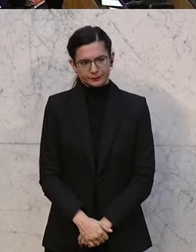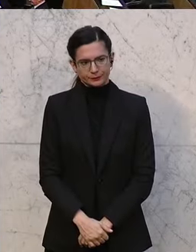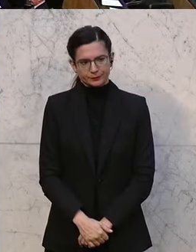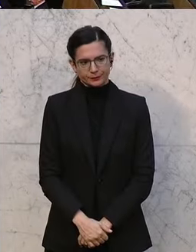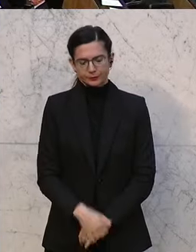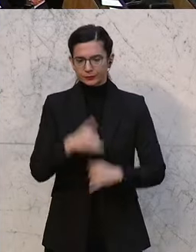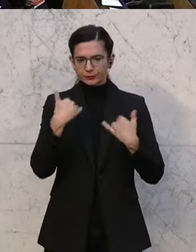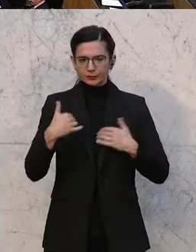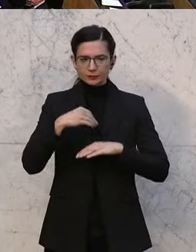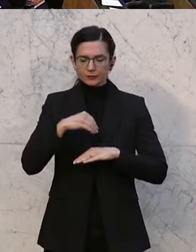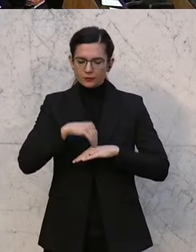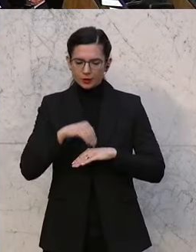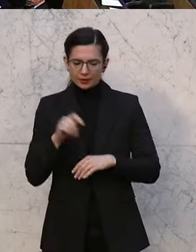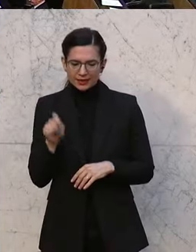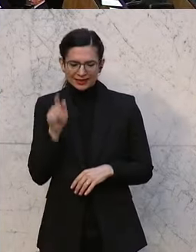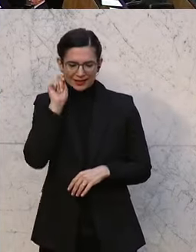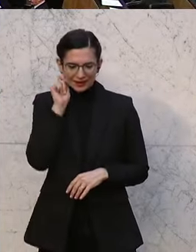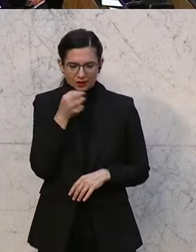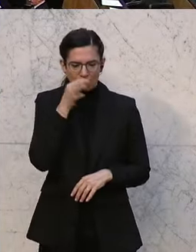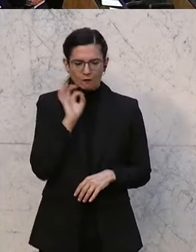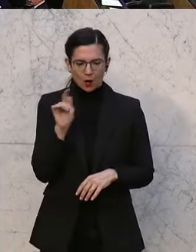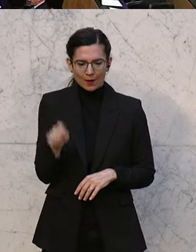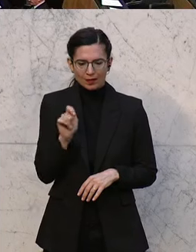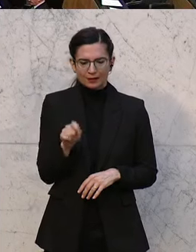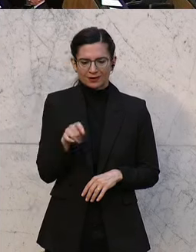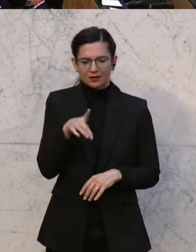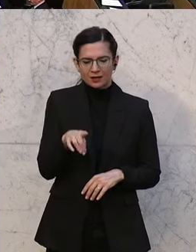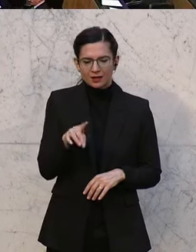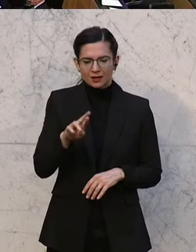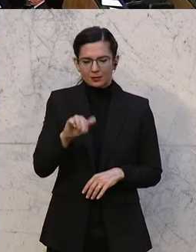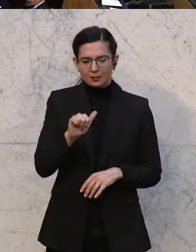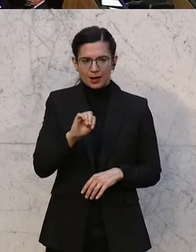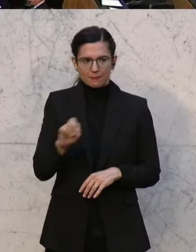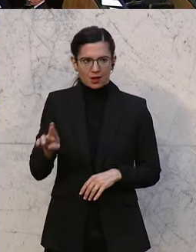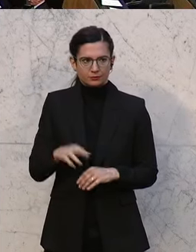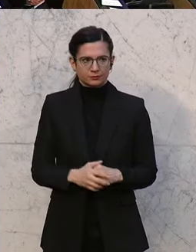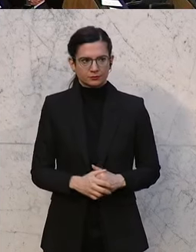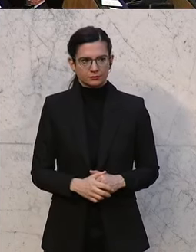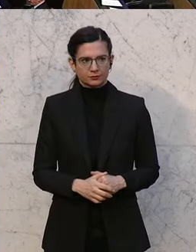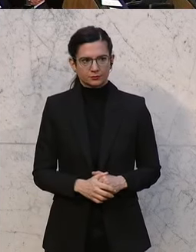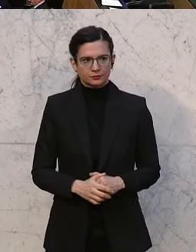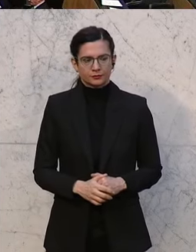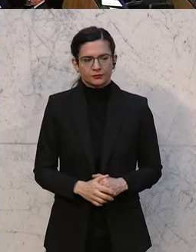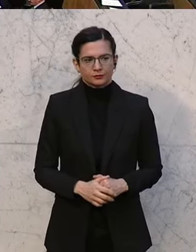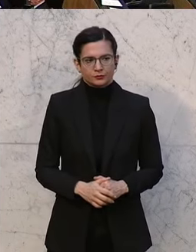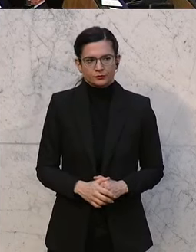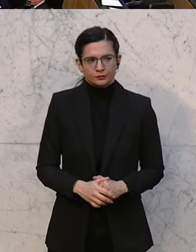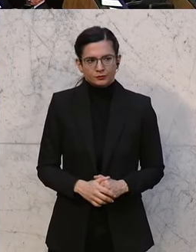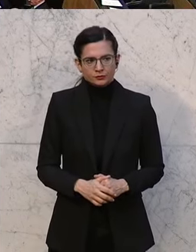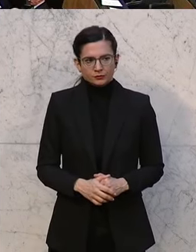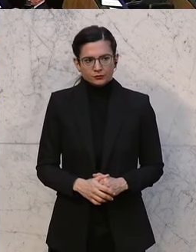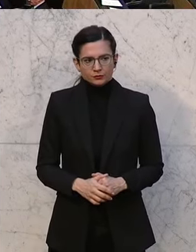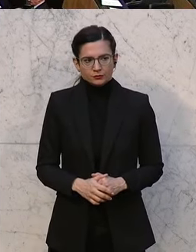Nächster Redner, Rednerin, Frau Abgeordnete Agnes Sitka-Prammer. Rednerin, Frau